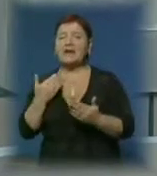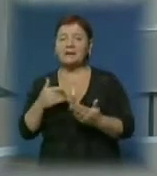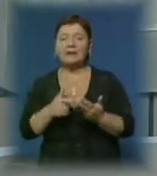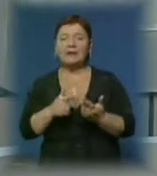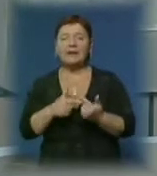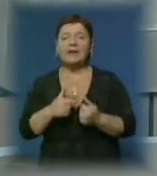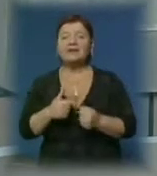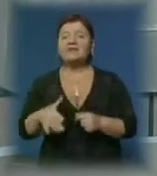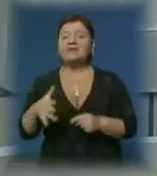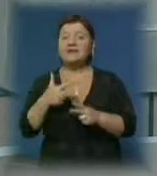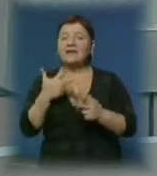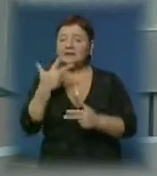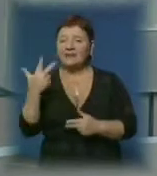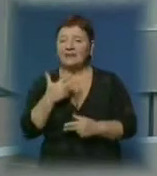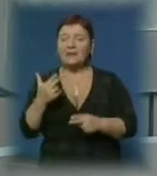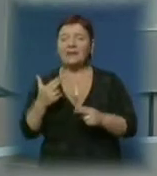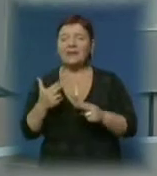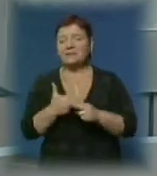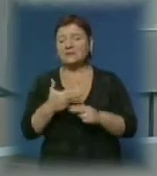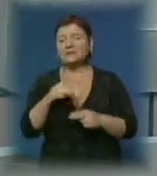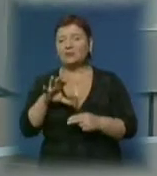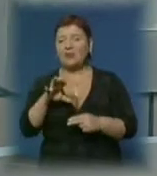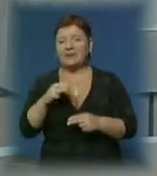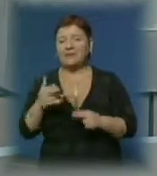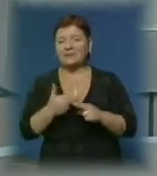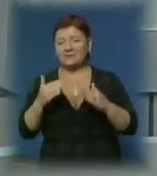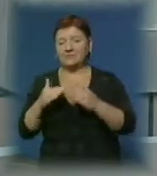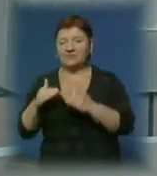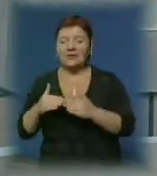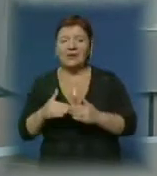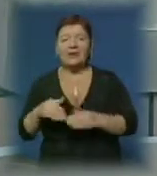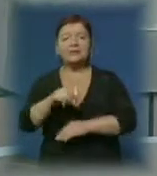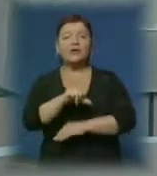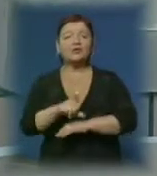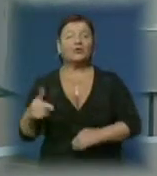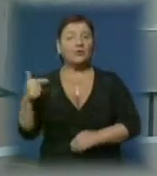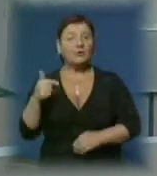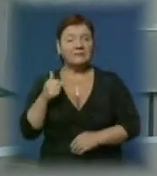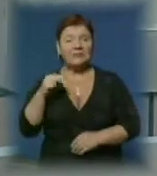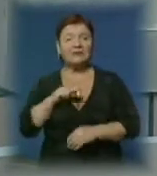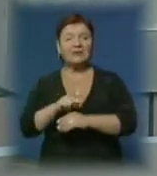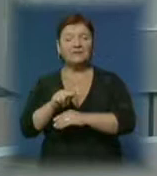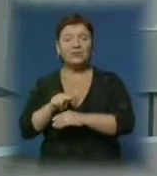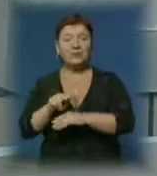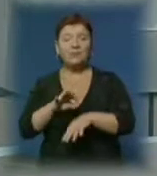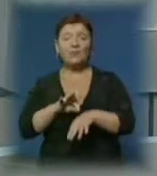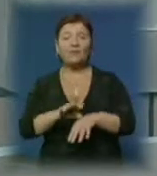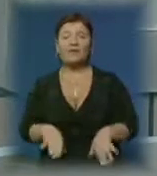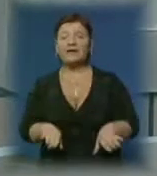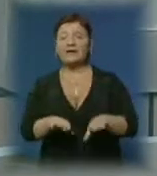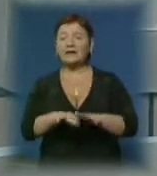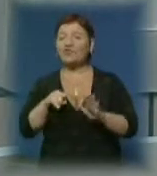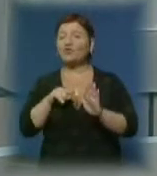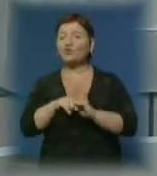в третині всієї кількості безпритульних собак в місті. Закордонні гості навчили і закарпатських ветеринарів проводити такі медичні